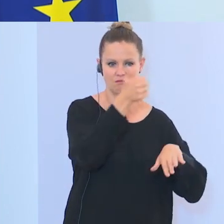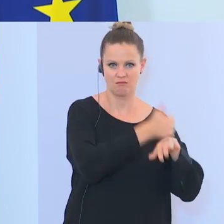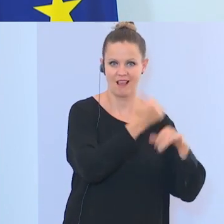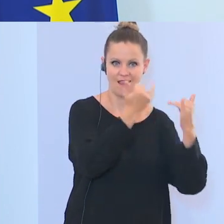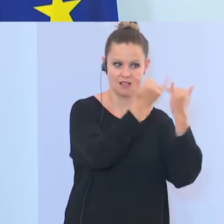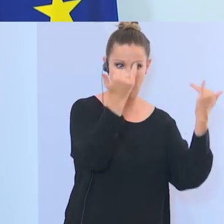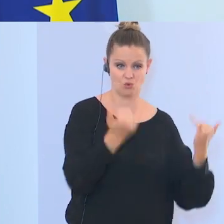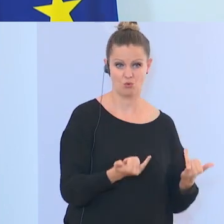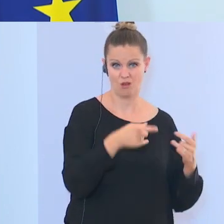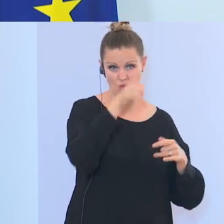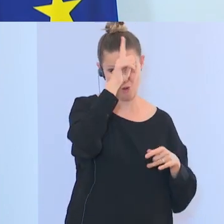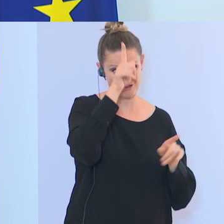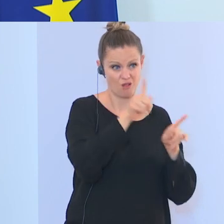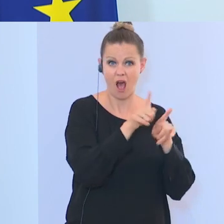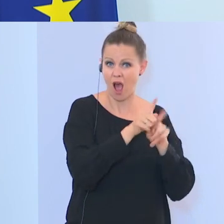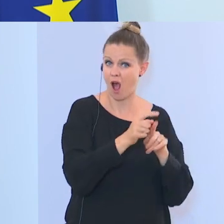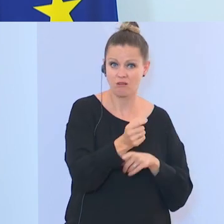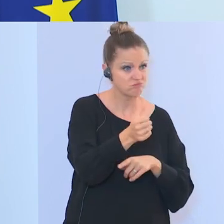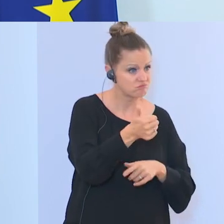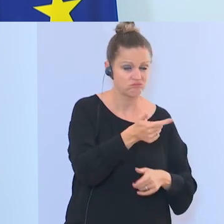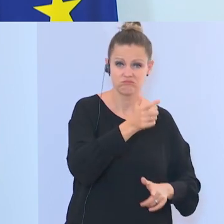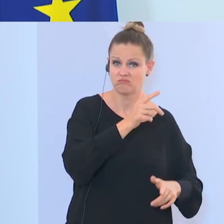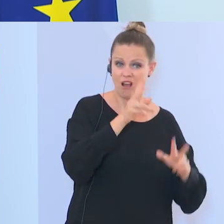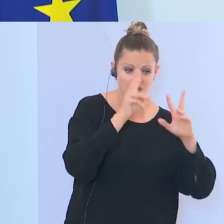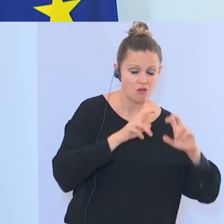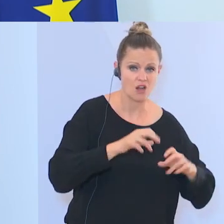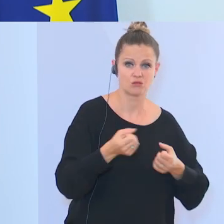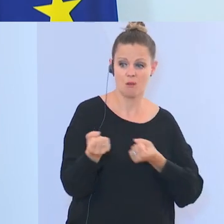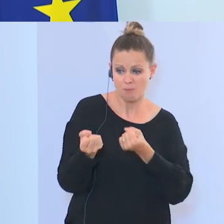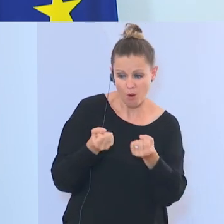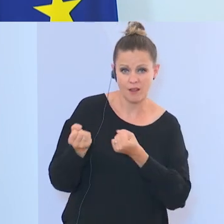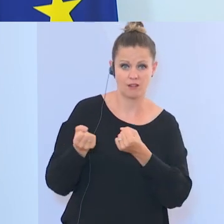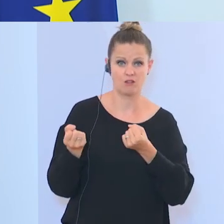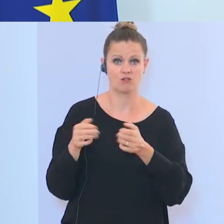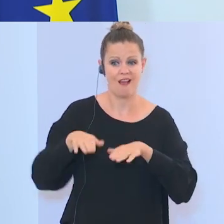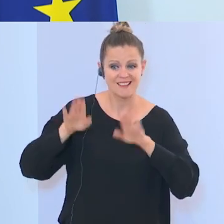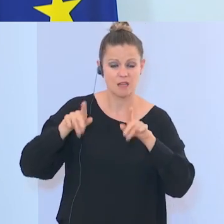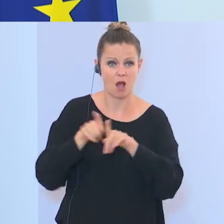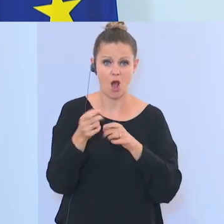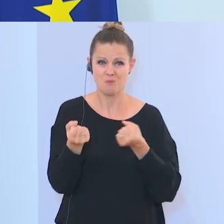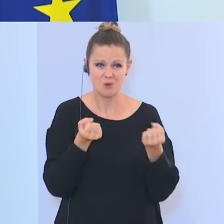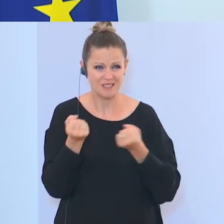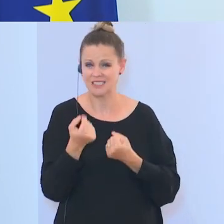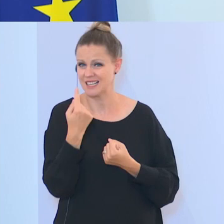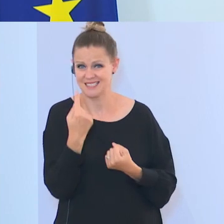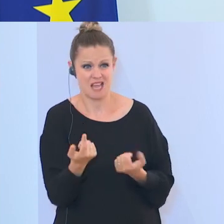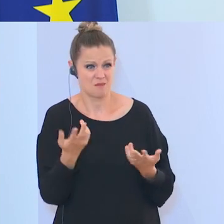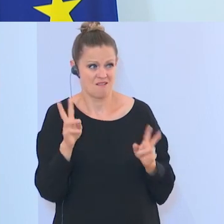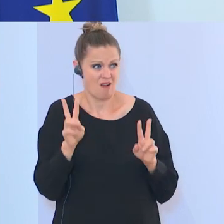Deutschland darunter, dass wir genauso wenig Forschungen haben über den politischen Islam, auch die Politik selbst, kennt sich auch kaum